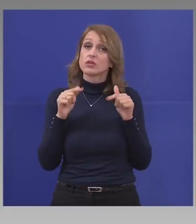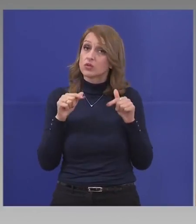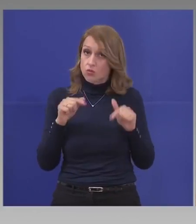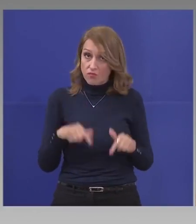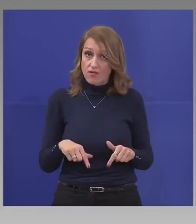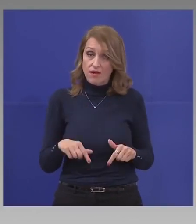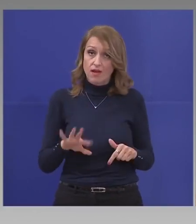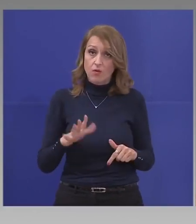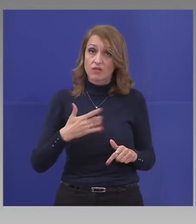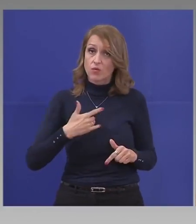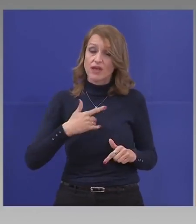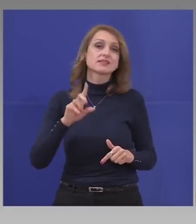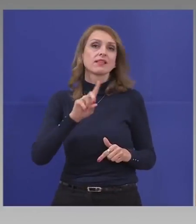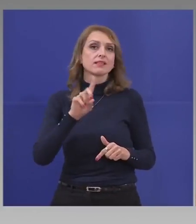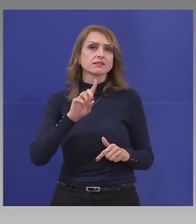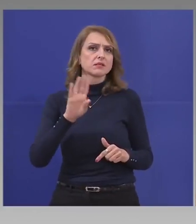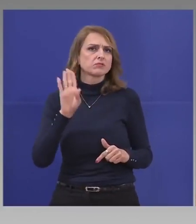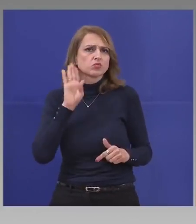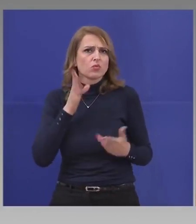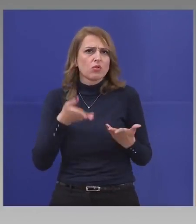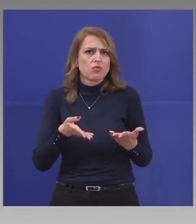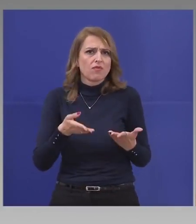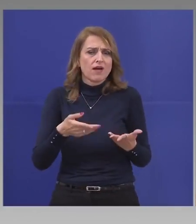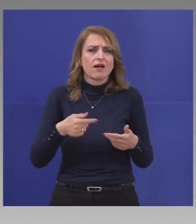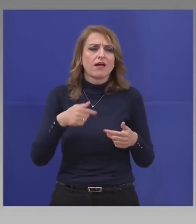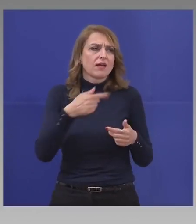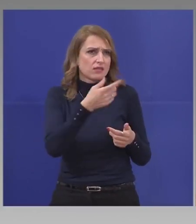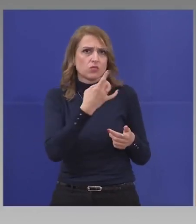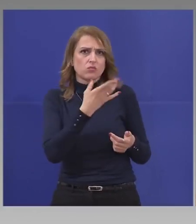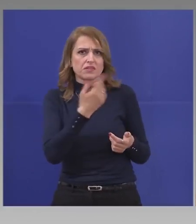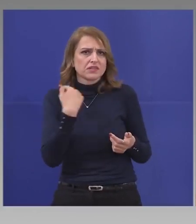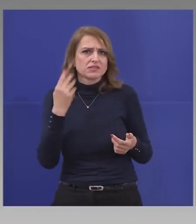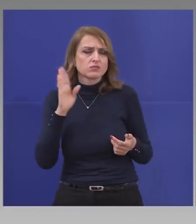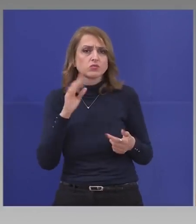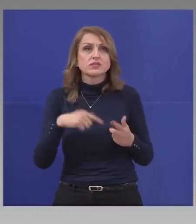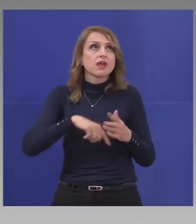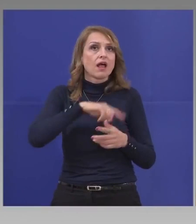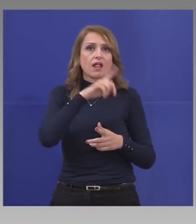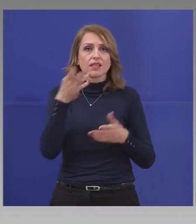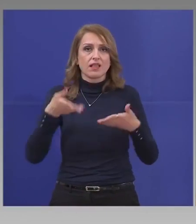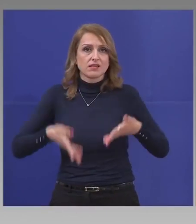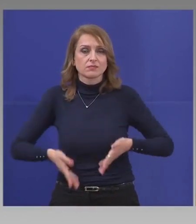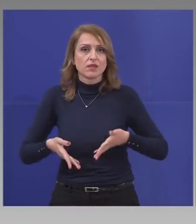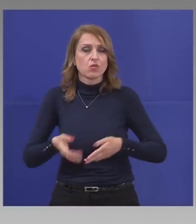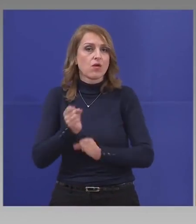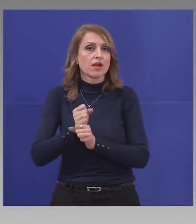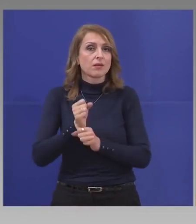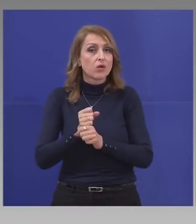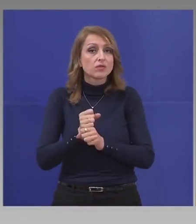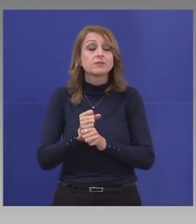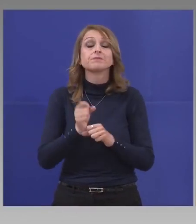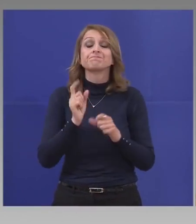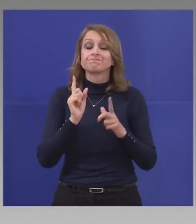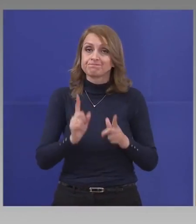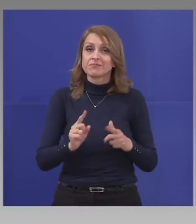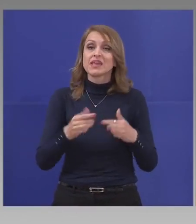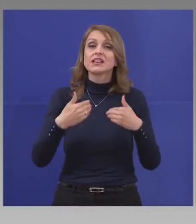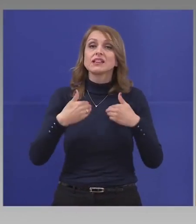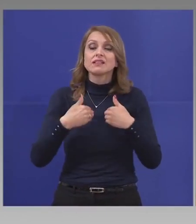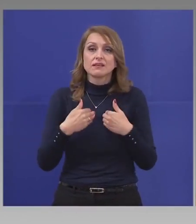аз не съм го и чул, защото цял ден бяхме в работа, е, че ние подготвяме